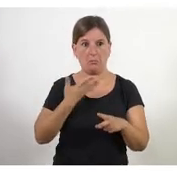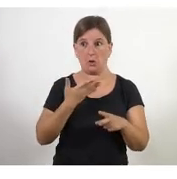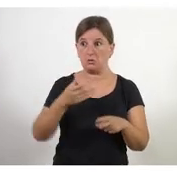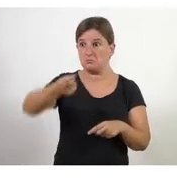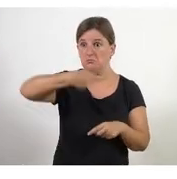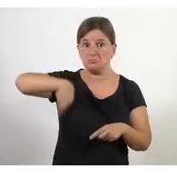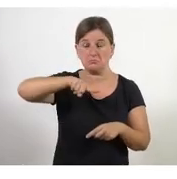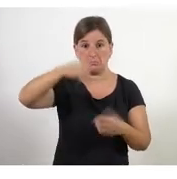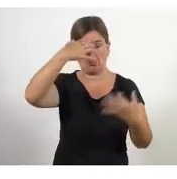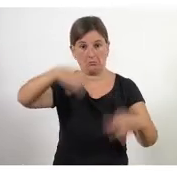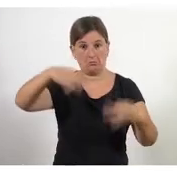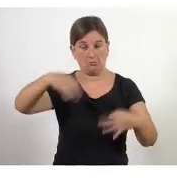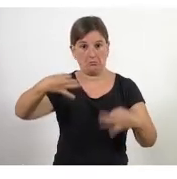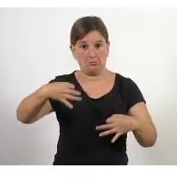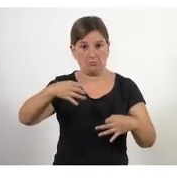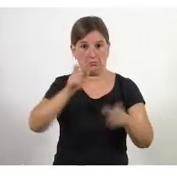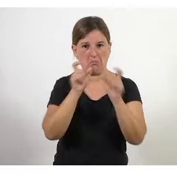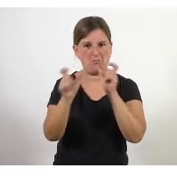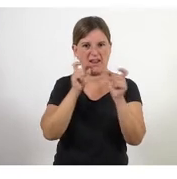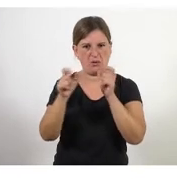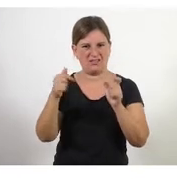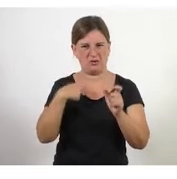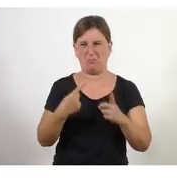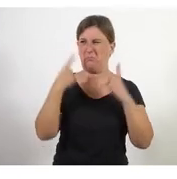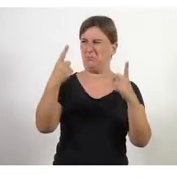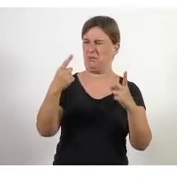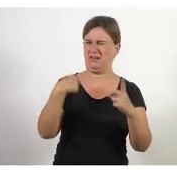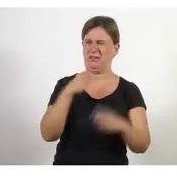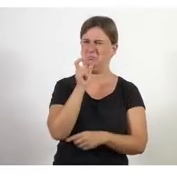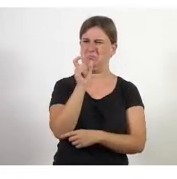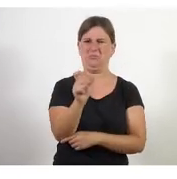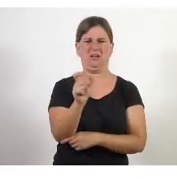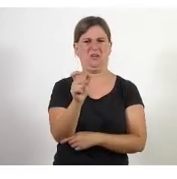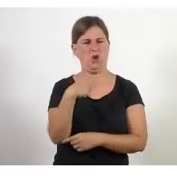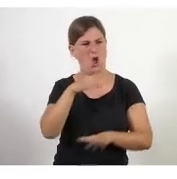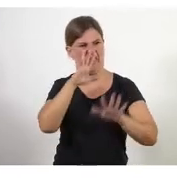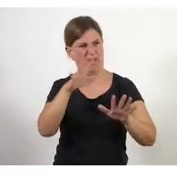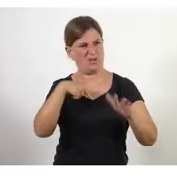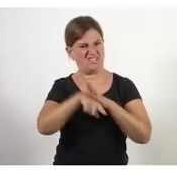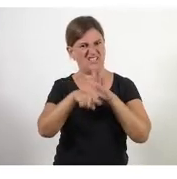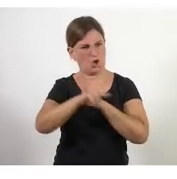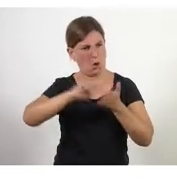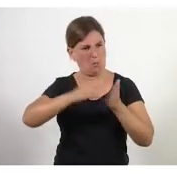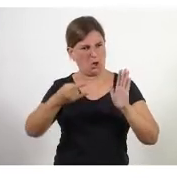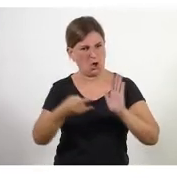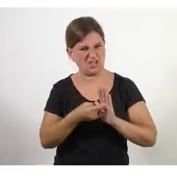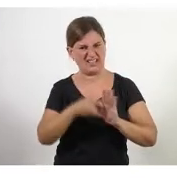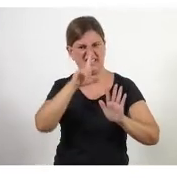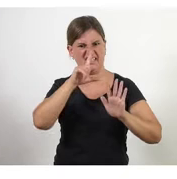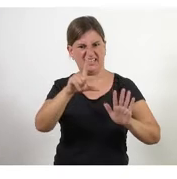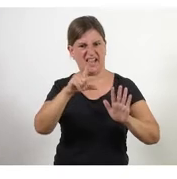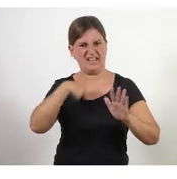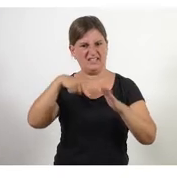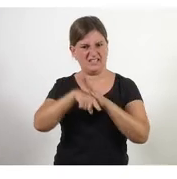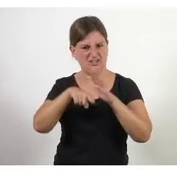d'aquestes paraules a mi em va passar quan les vaig sentir per primera vegada dir uau porto 10 anys fent gestió projectes 7 anys de